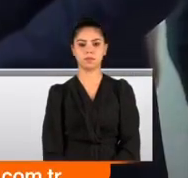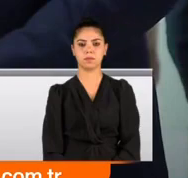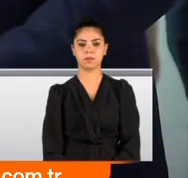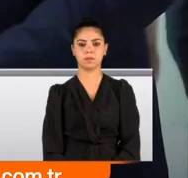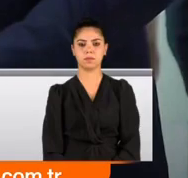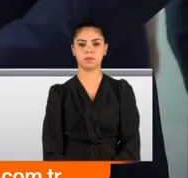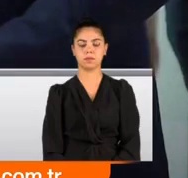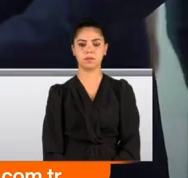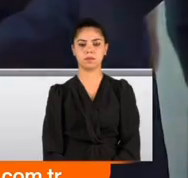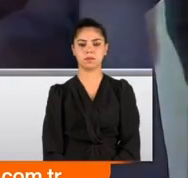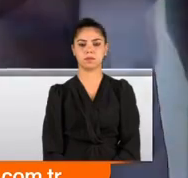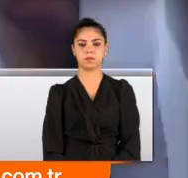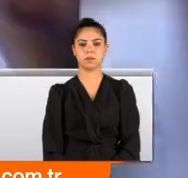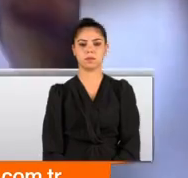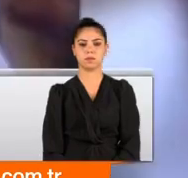kaynağımızdı.